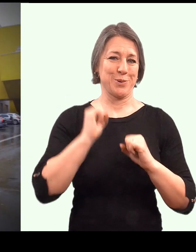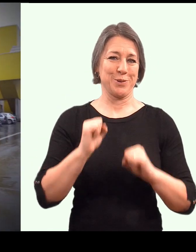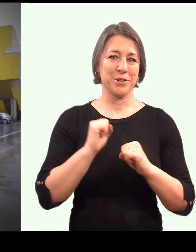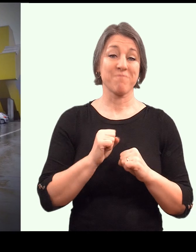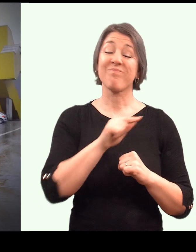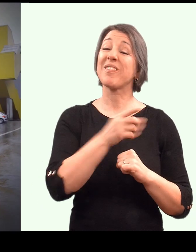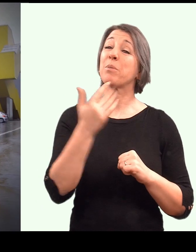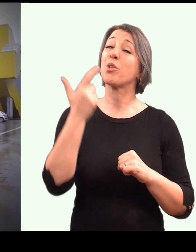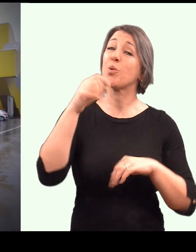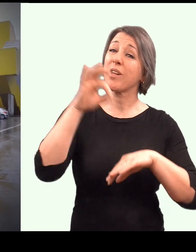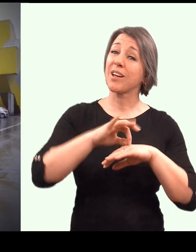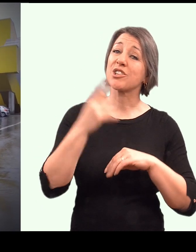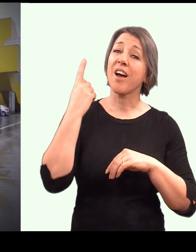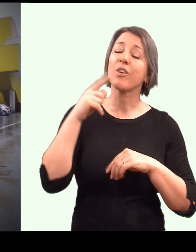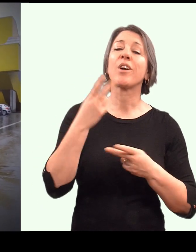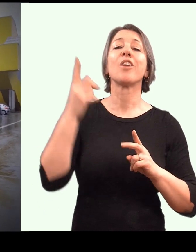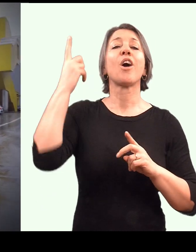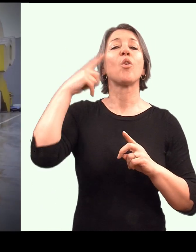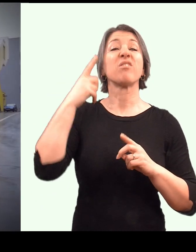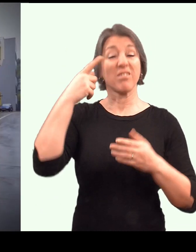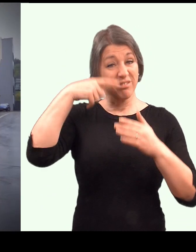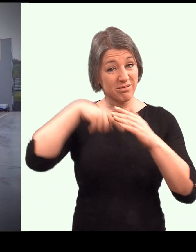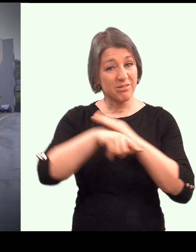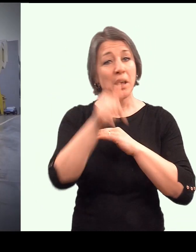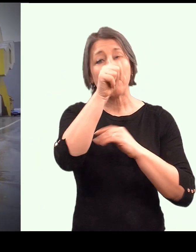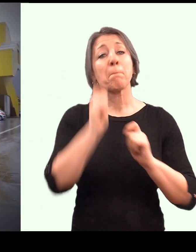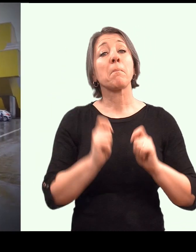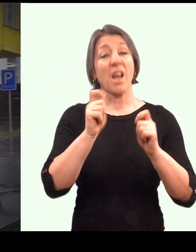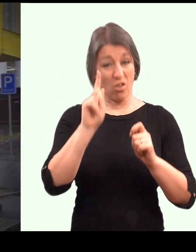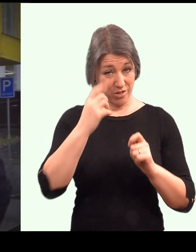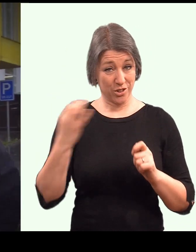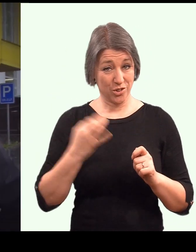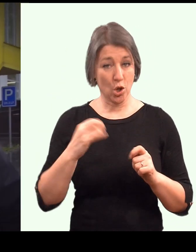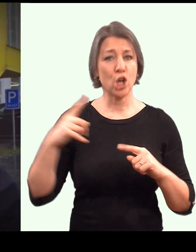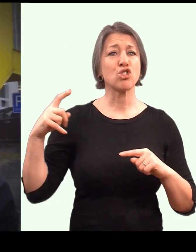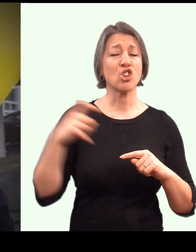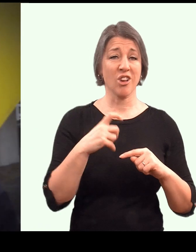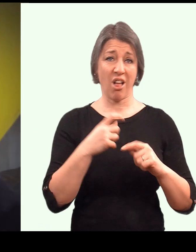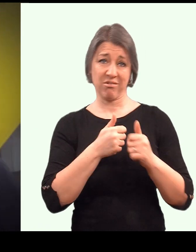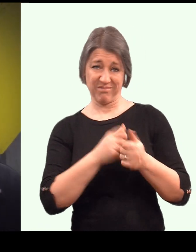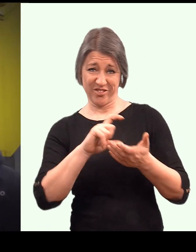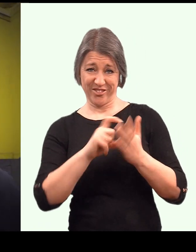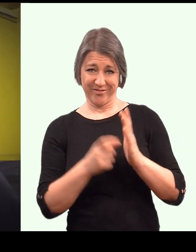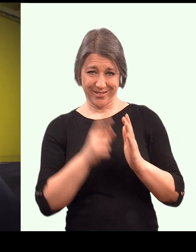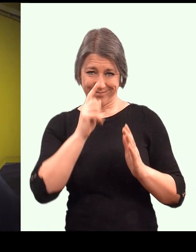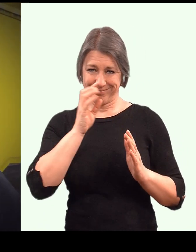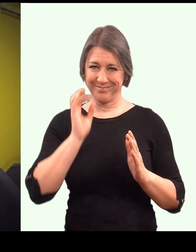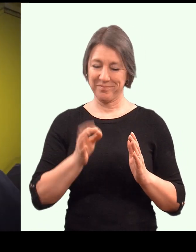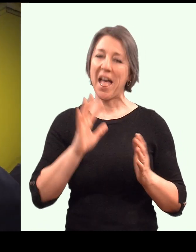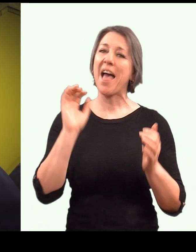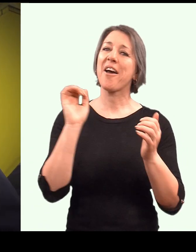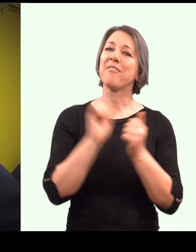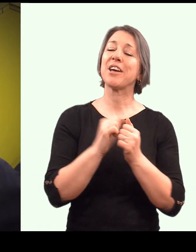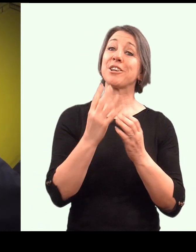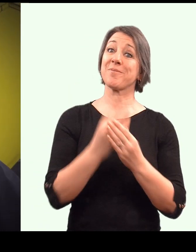fakulta Univerzity Karlovy. Mimochodem, týden z té budově se předzvívá Žížala. Asi vidíte za mnou, proč. Já doufám, že vás naše video nalákalo se o fakultu aspoň